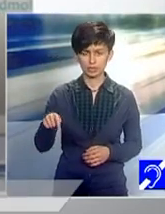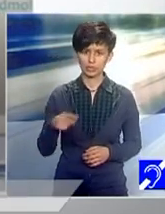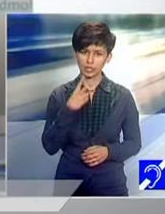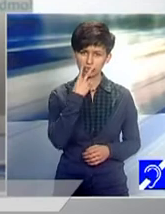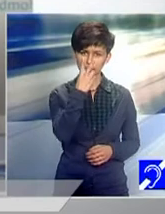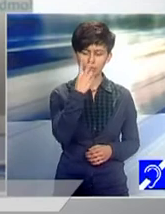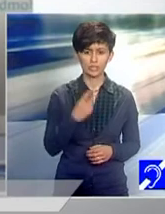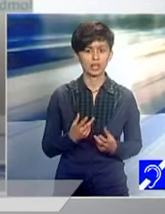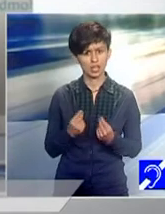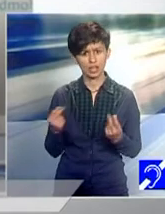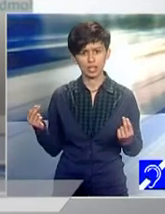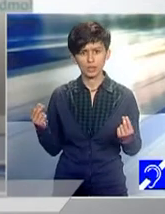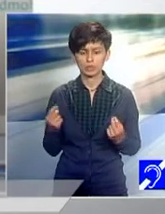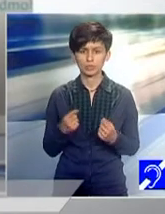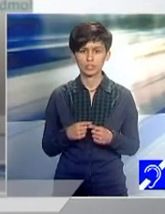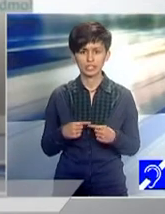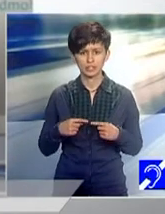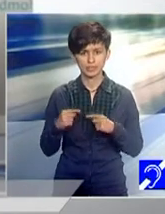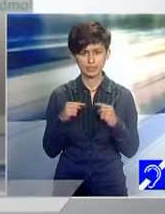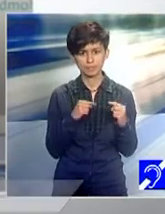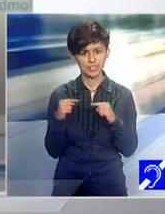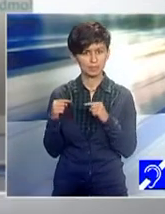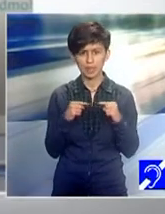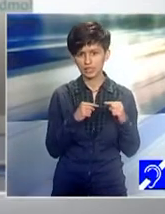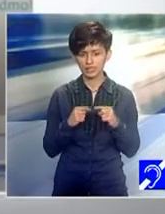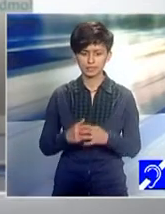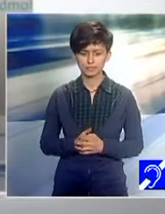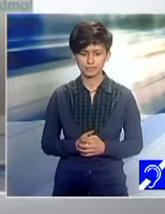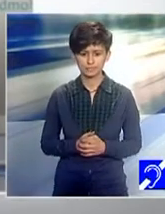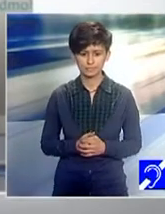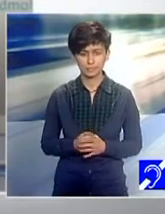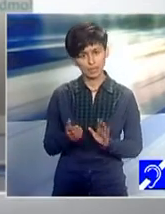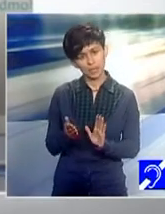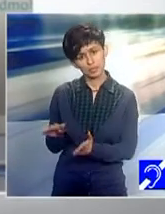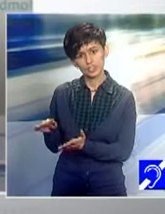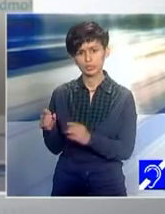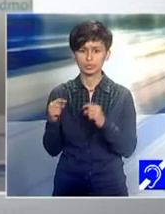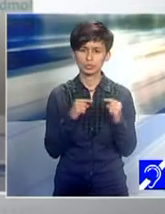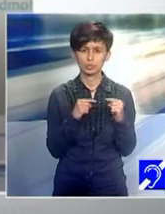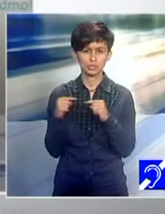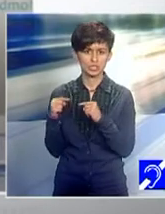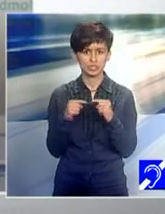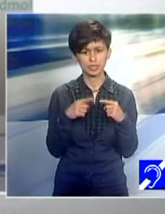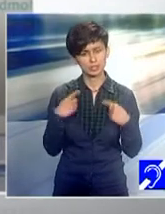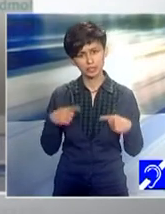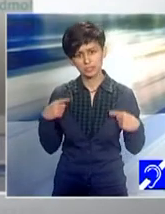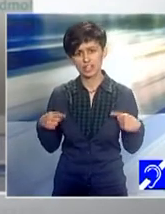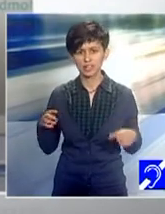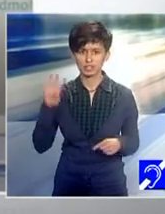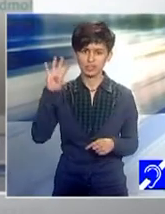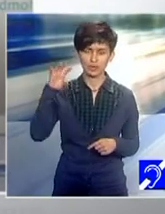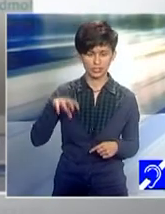prelegeri, cu asta am început. Am început cu prelegeri despre fiecare dintre cele patru regiuni în parte,